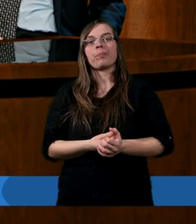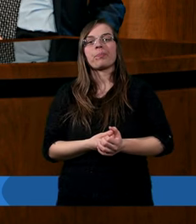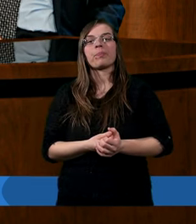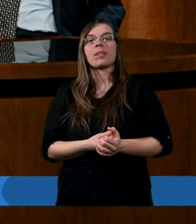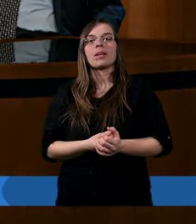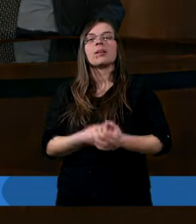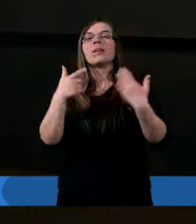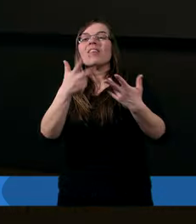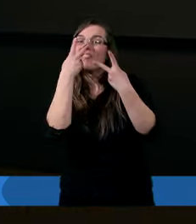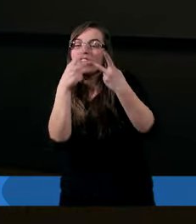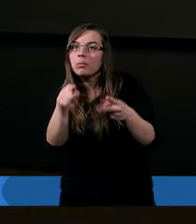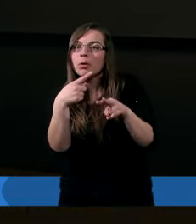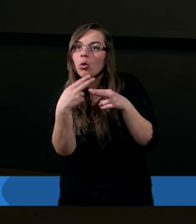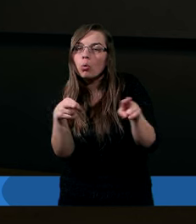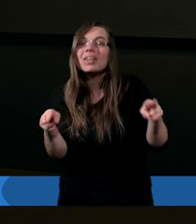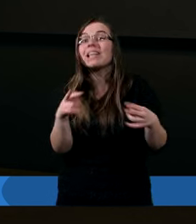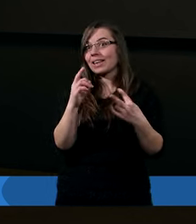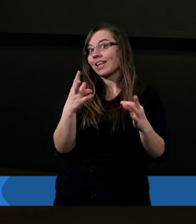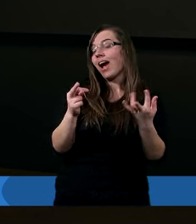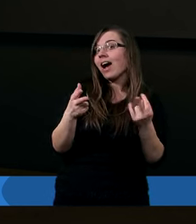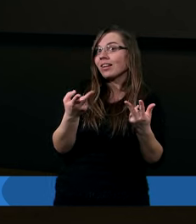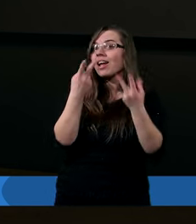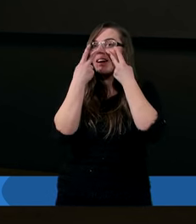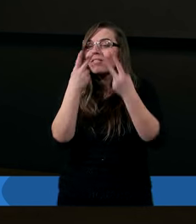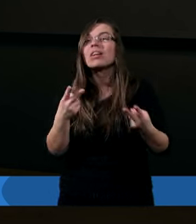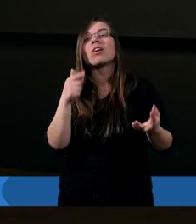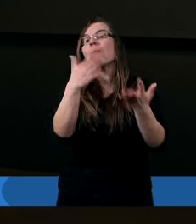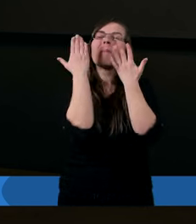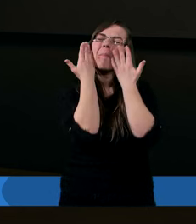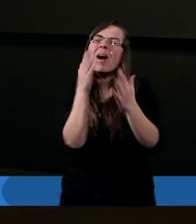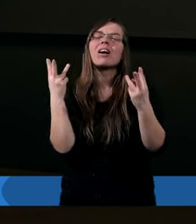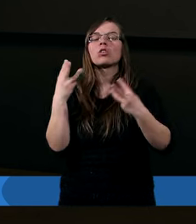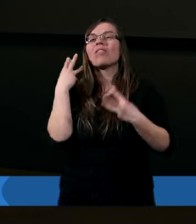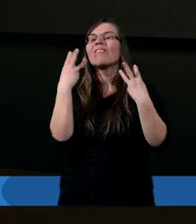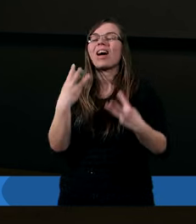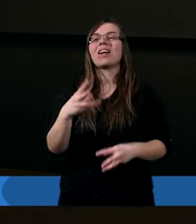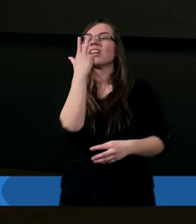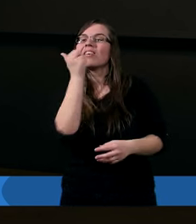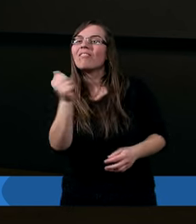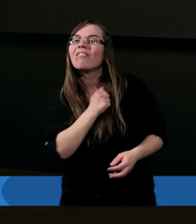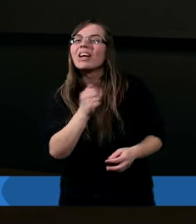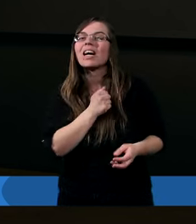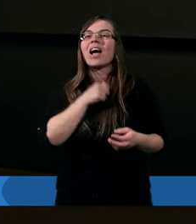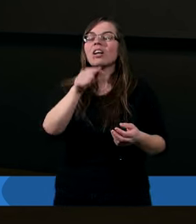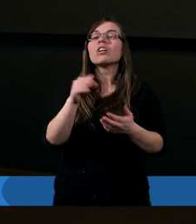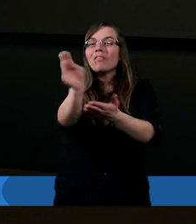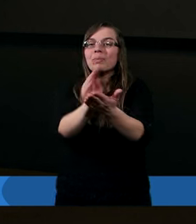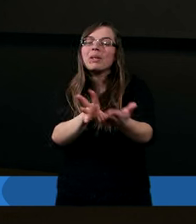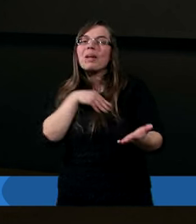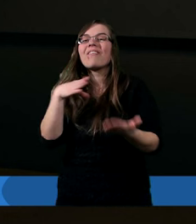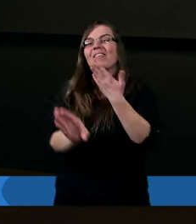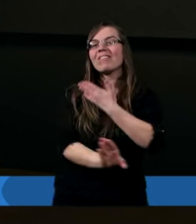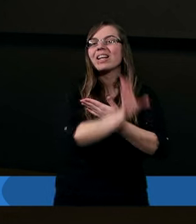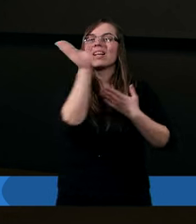Widzimy tę różnicę? Ona bardzo wyraźnie na kartach Pisma Świętego występuje.